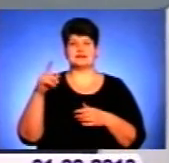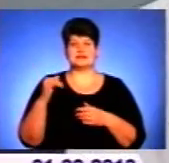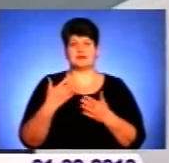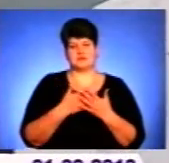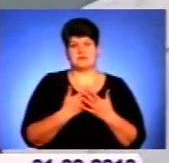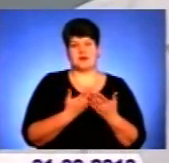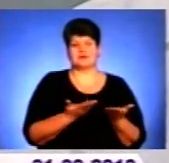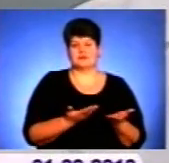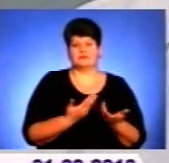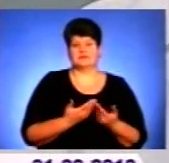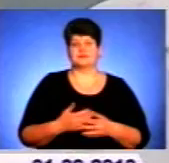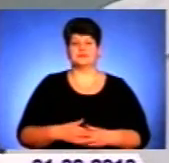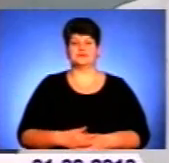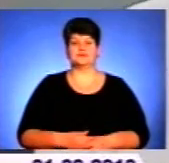примерів.